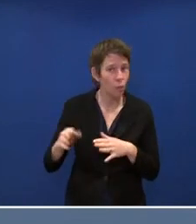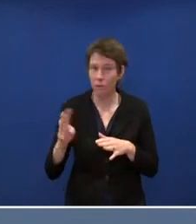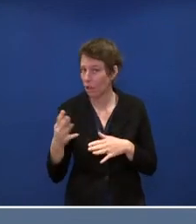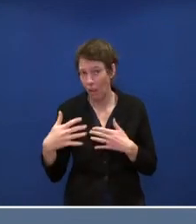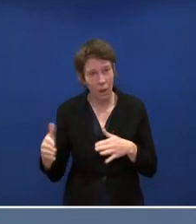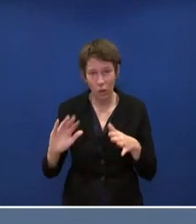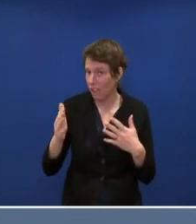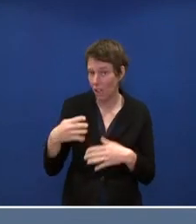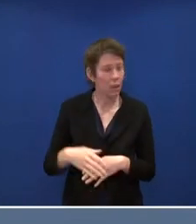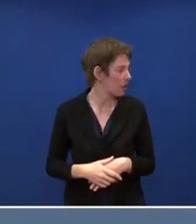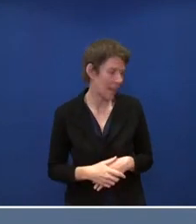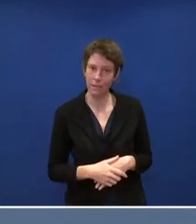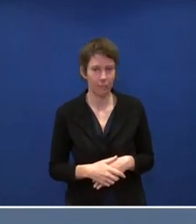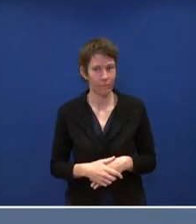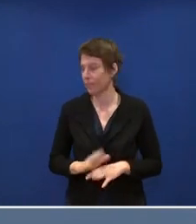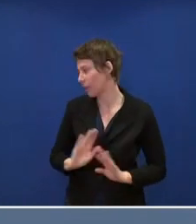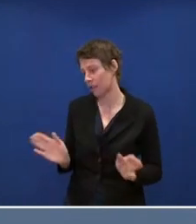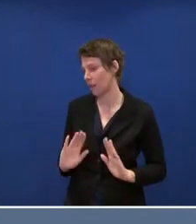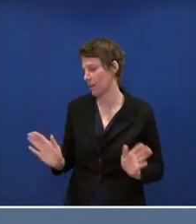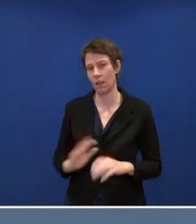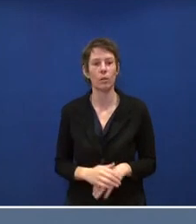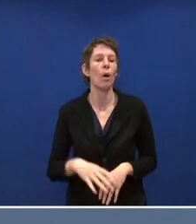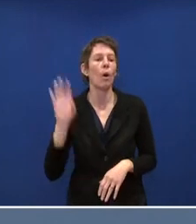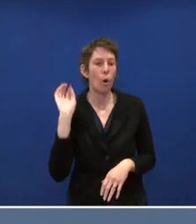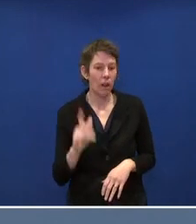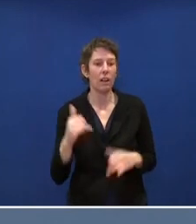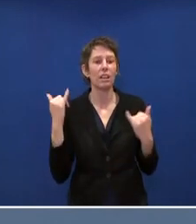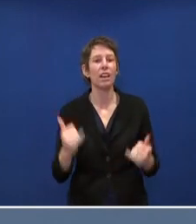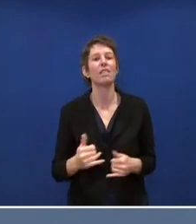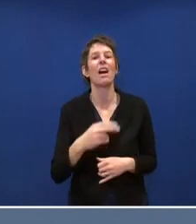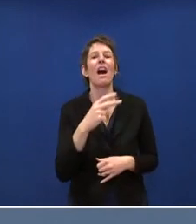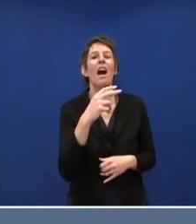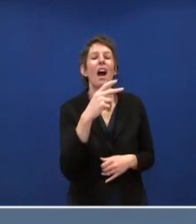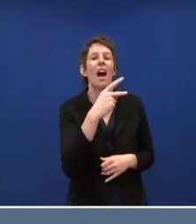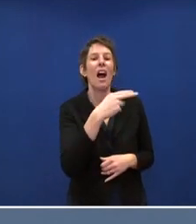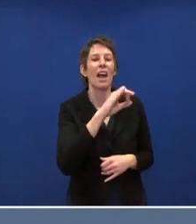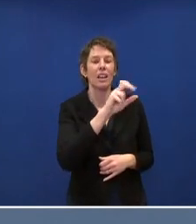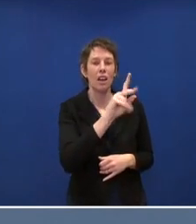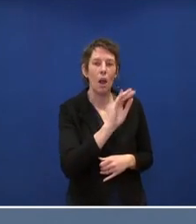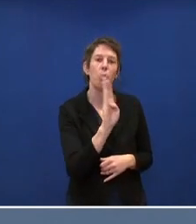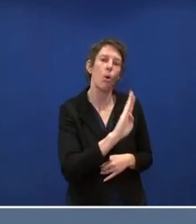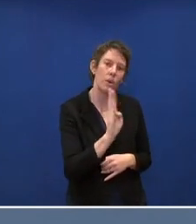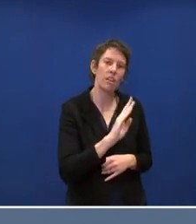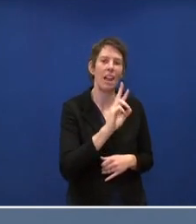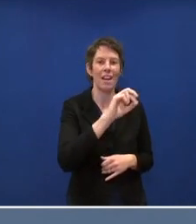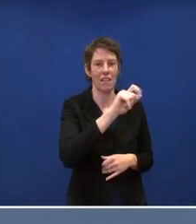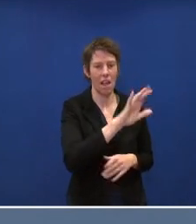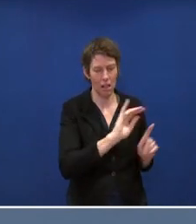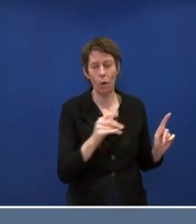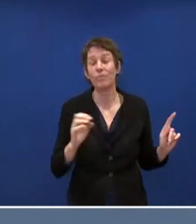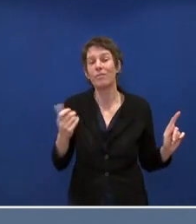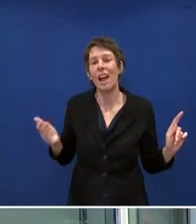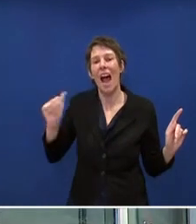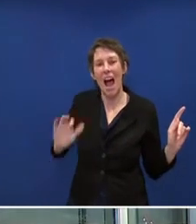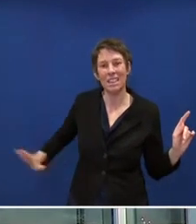Januar. Nein. Okay. Gut. Dann nehmen wir die Frage von Heike Böse von RTL dann doch noch mal mit. In einigen Ländern in Asien